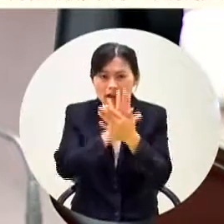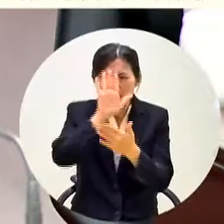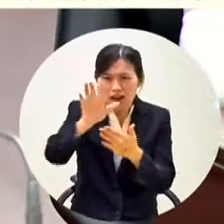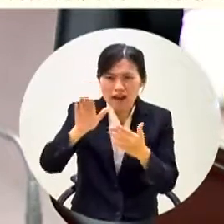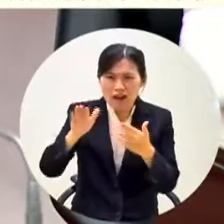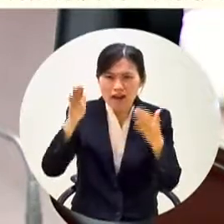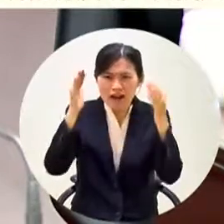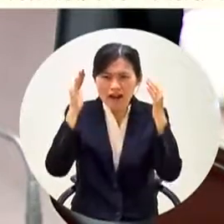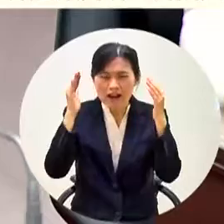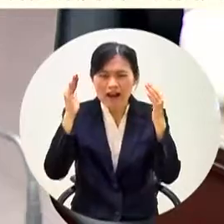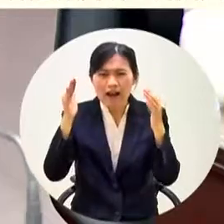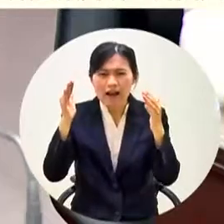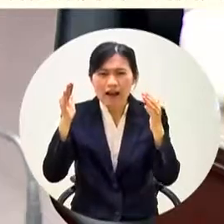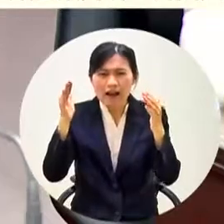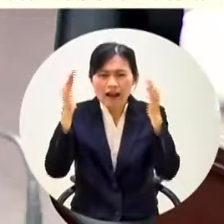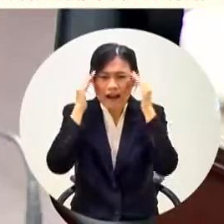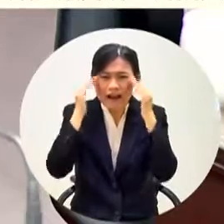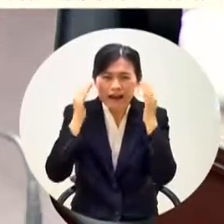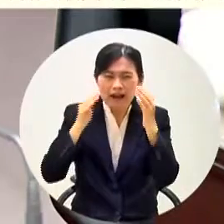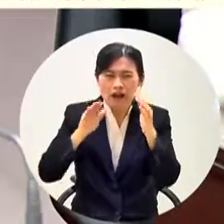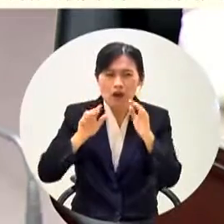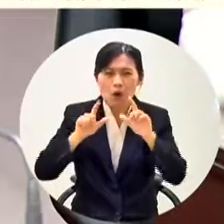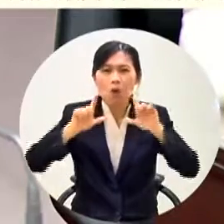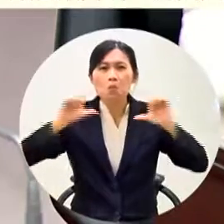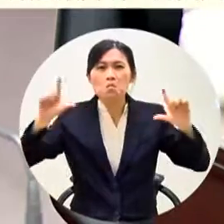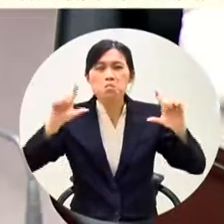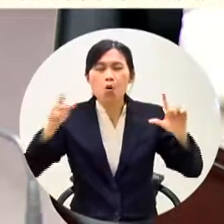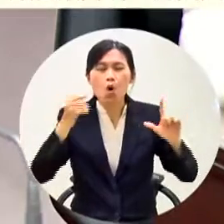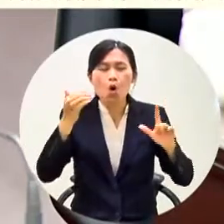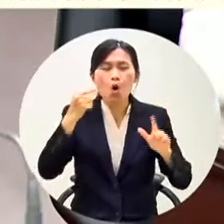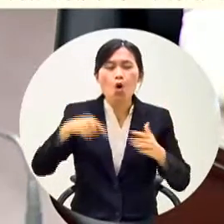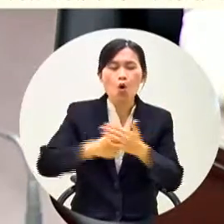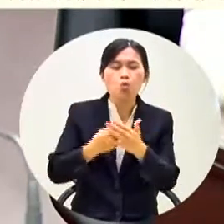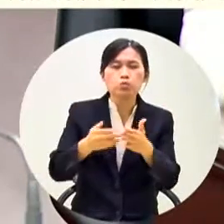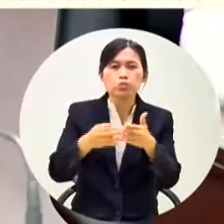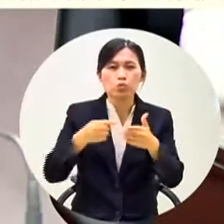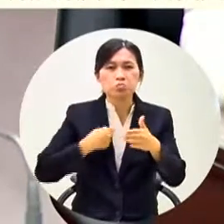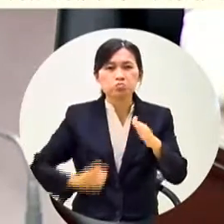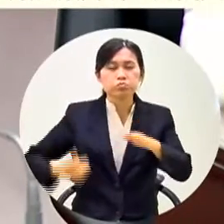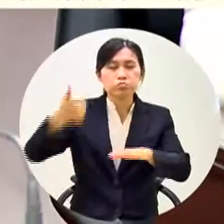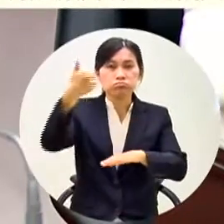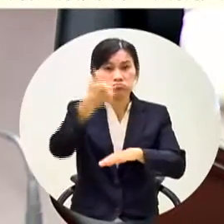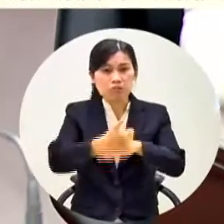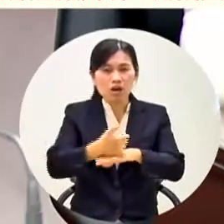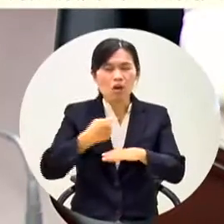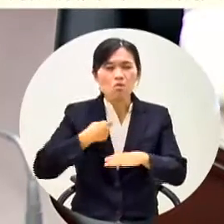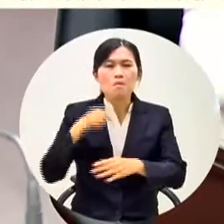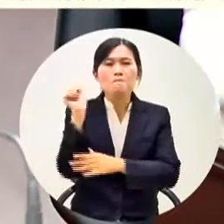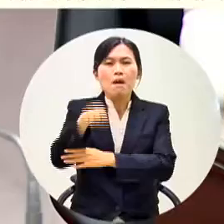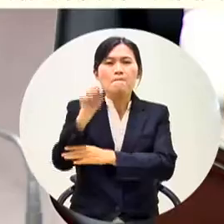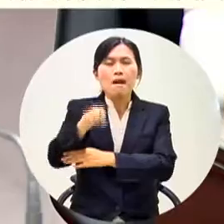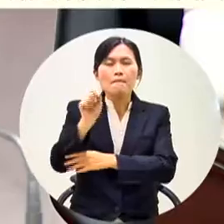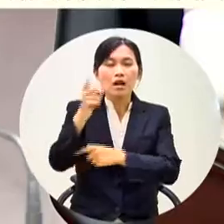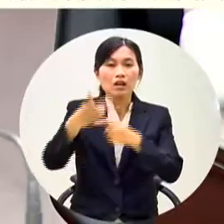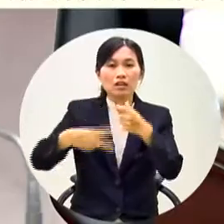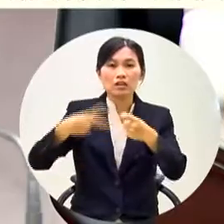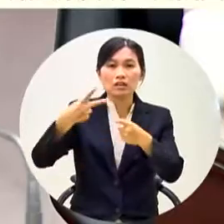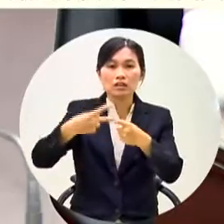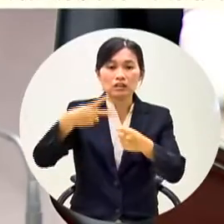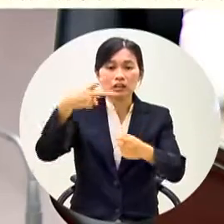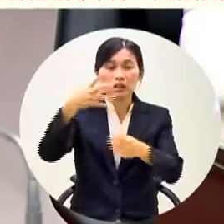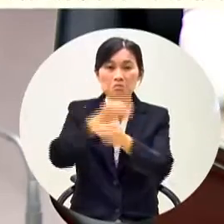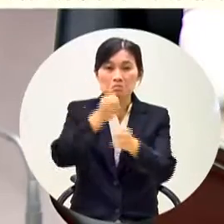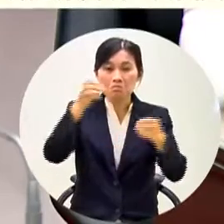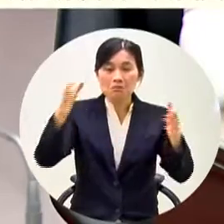宣布說只要他動算起跳他承諾兩年內完成高